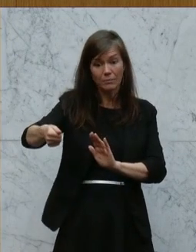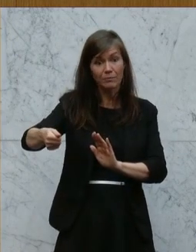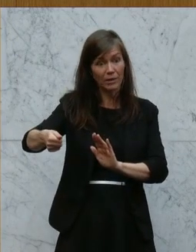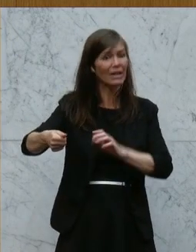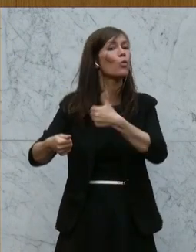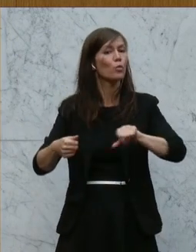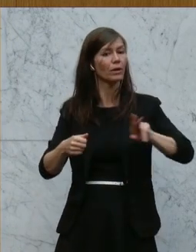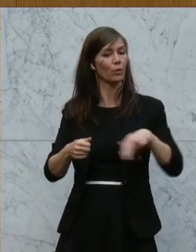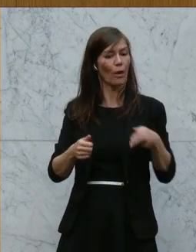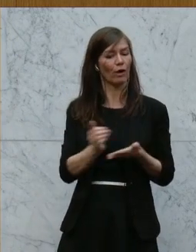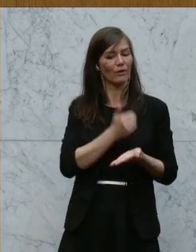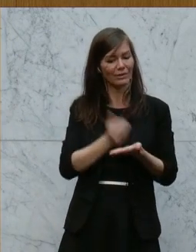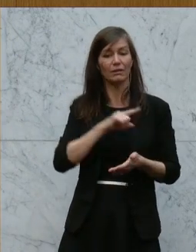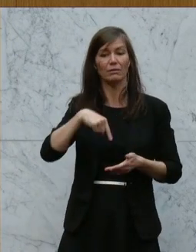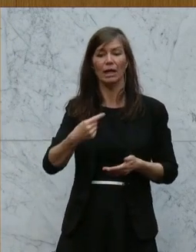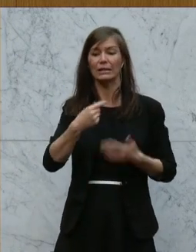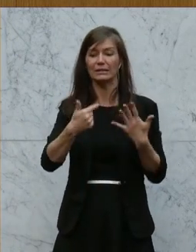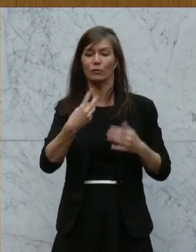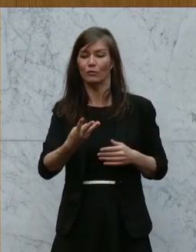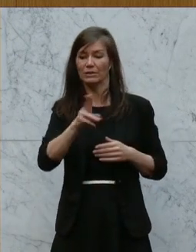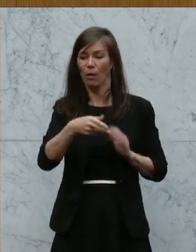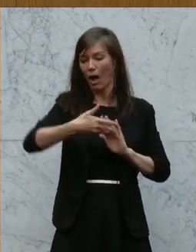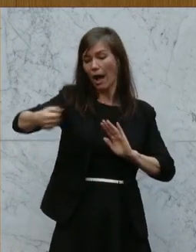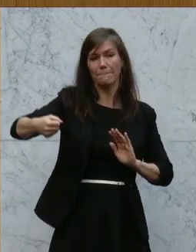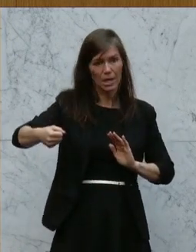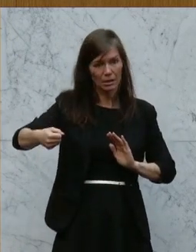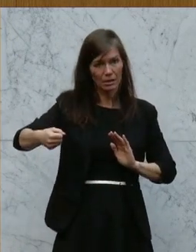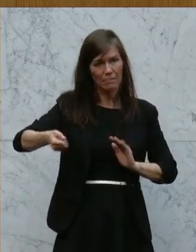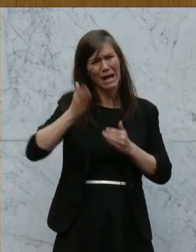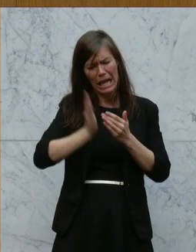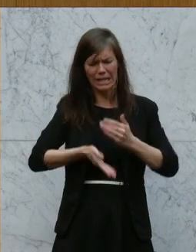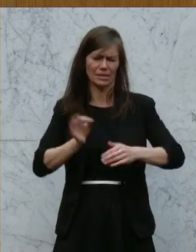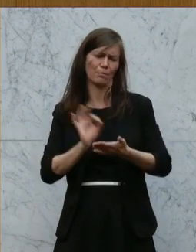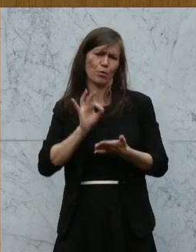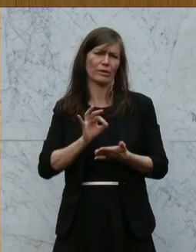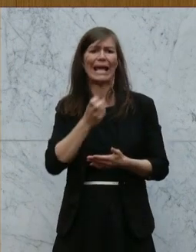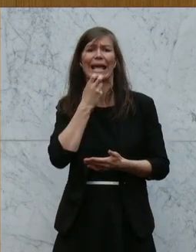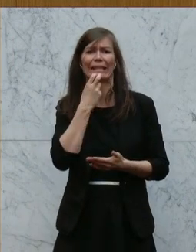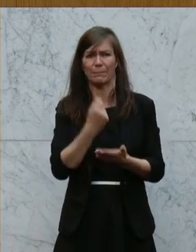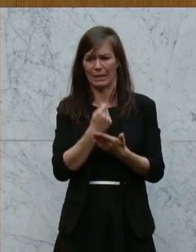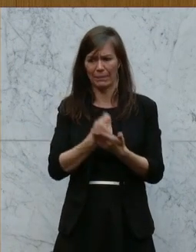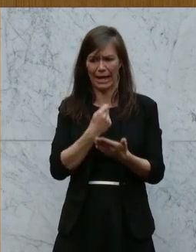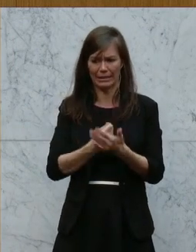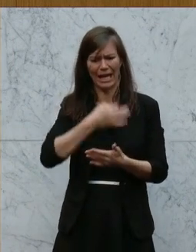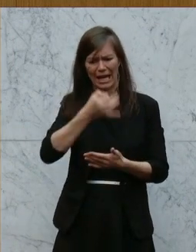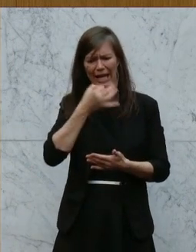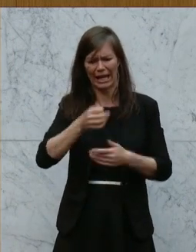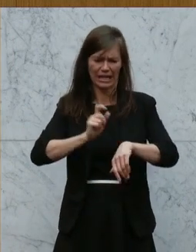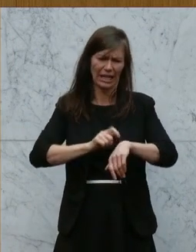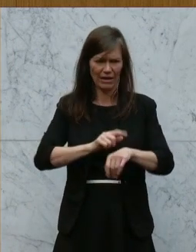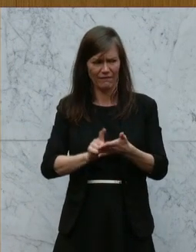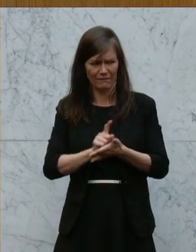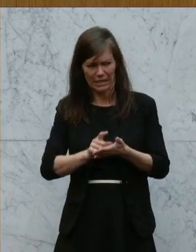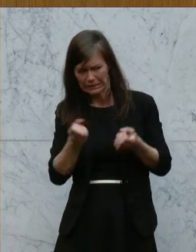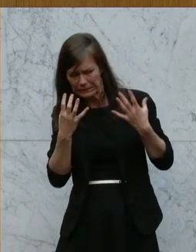Ein letztes noch. Meine Redezeit ist schon fast vorbei. Die Energiepreise. Ich habe wiederholt darauf hingewiesen,